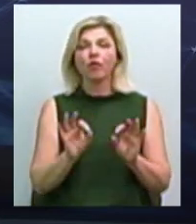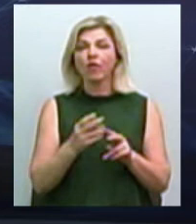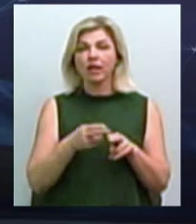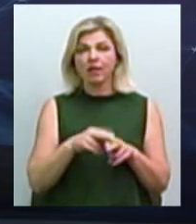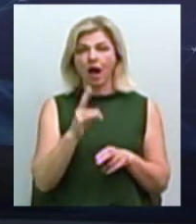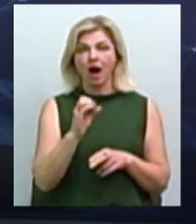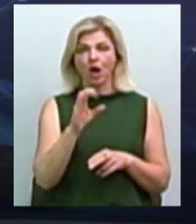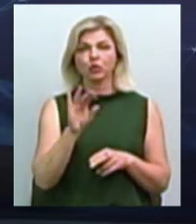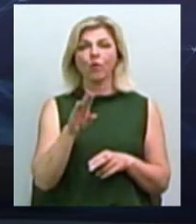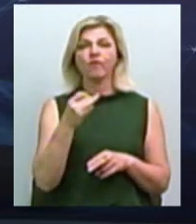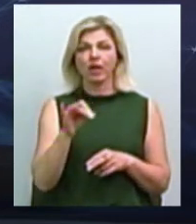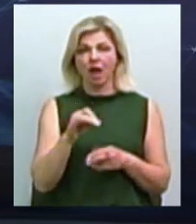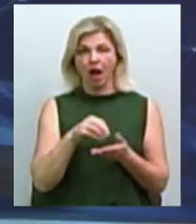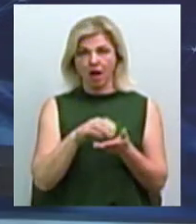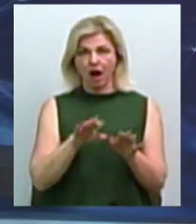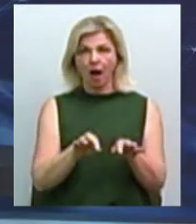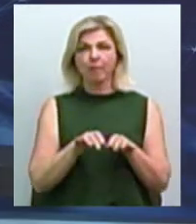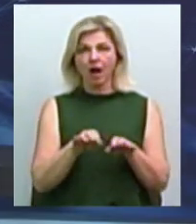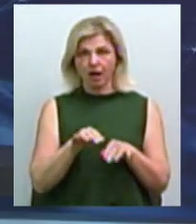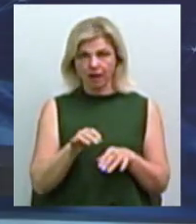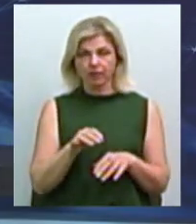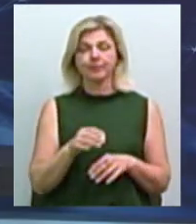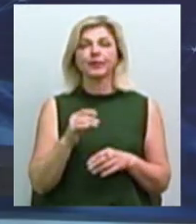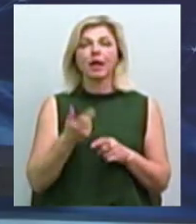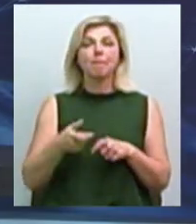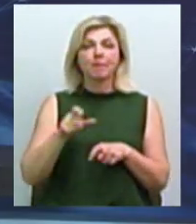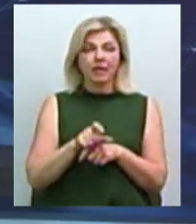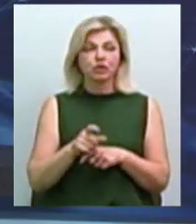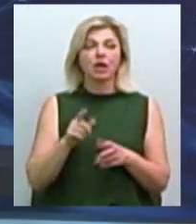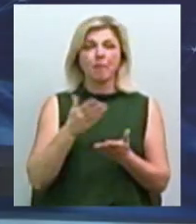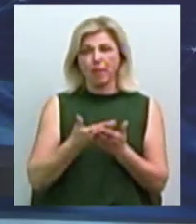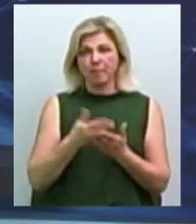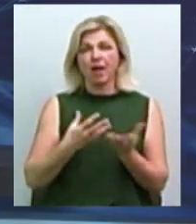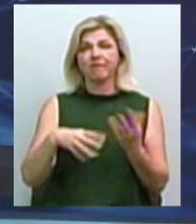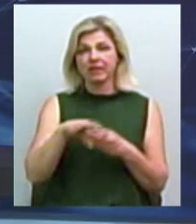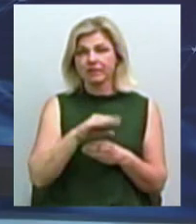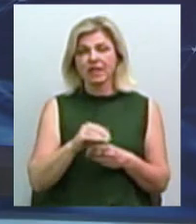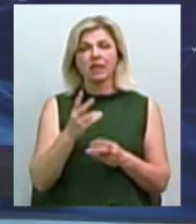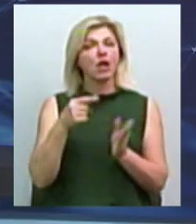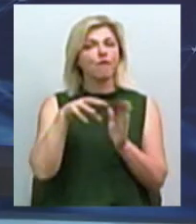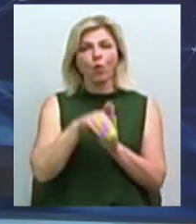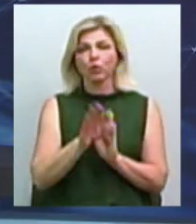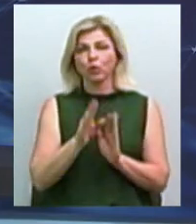апарати? касові так. То з 1 січня майже вже всі. Не попадають тільки послуги.